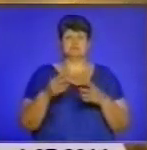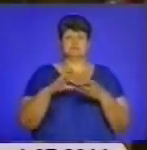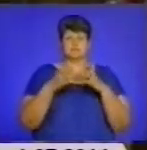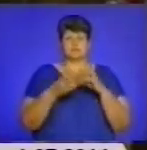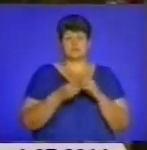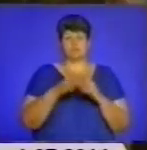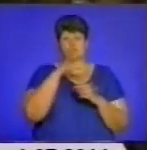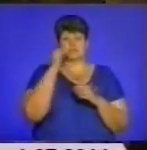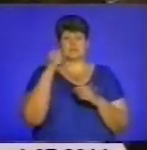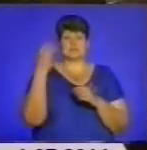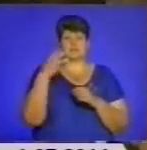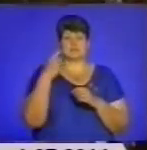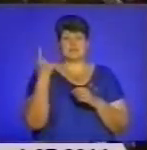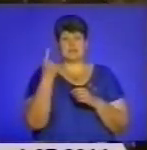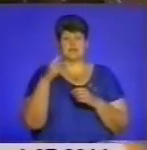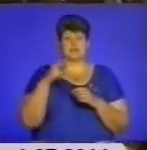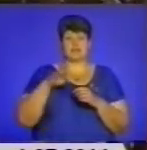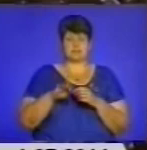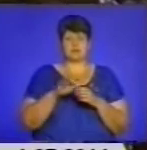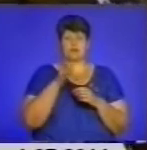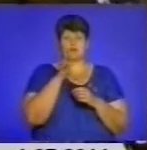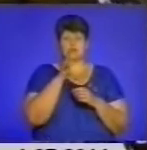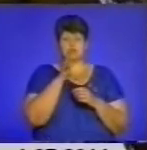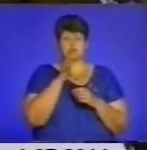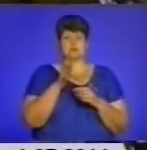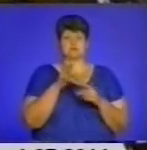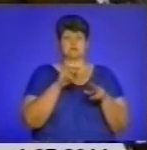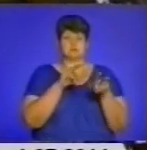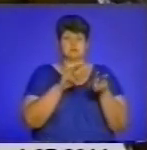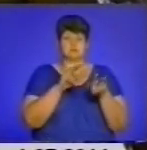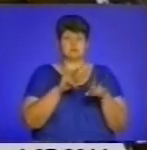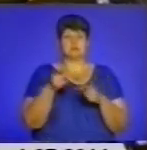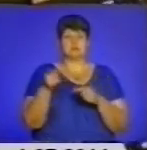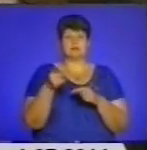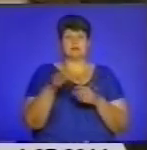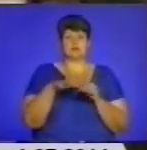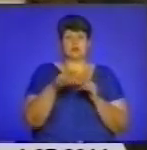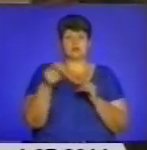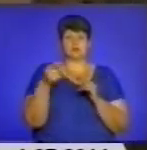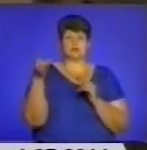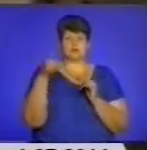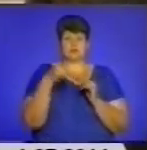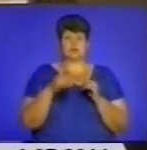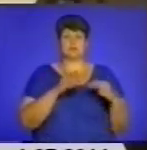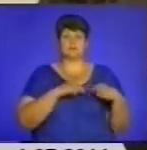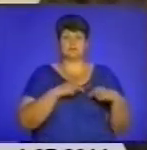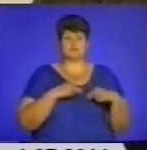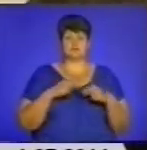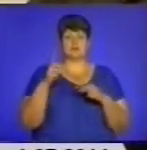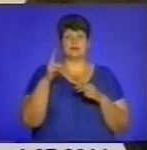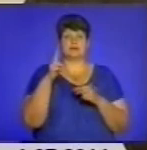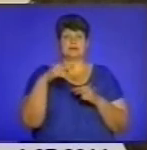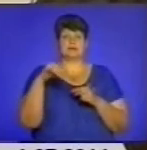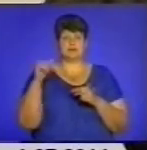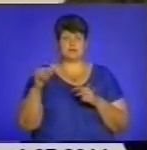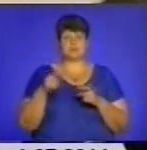на 1 липня під час несення служби по нагляду за дорожнім рухом на території Тернопільського району співробітки управління державтоінспекції за